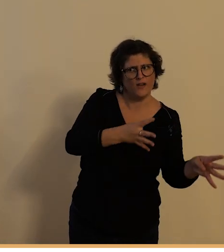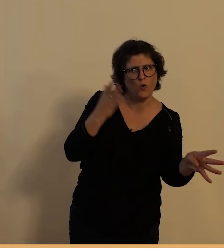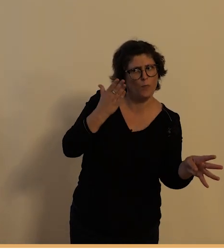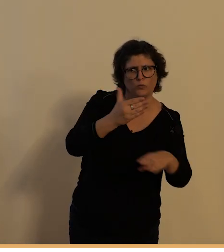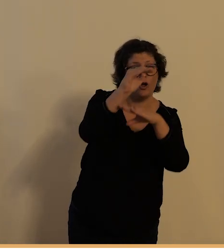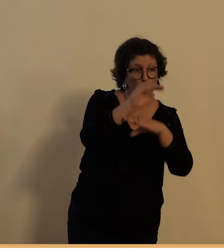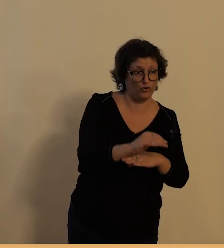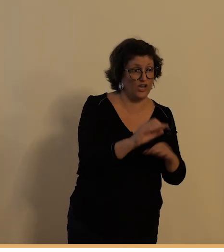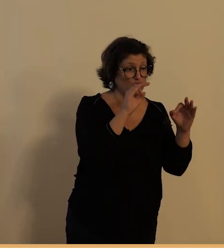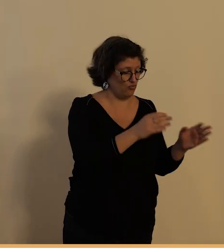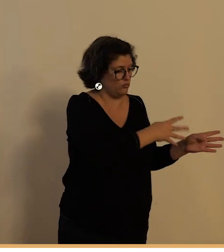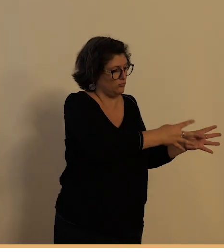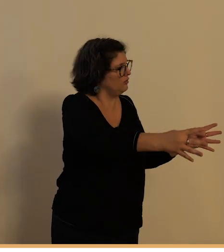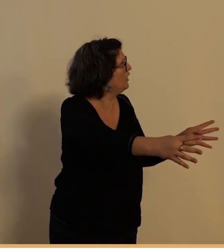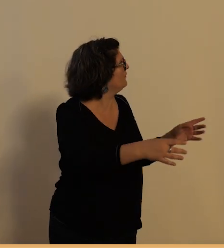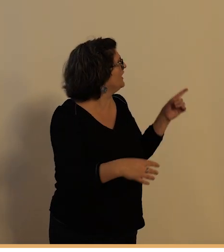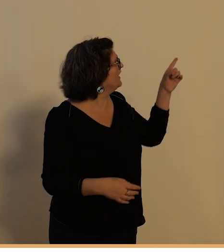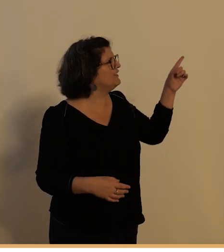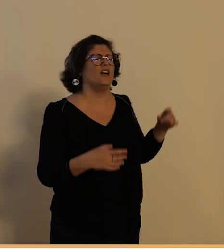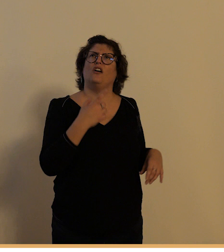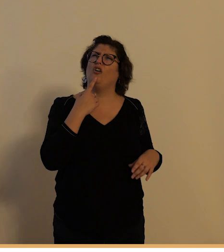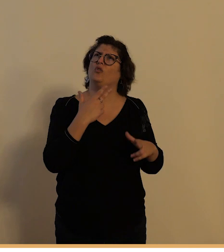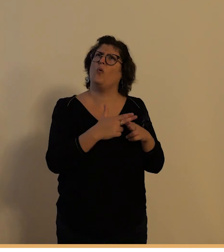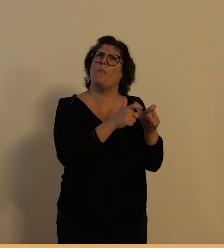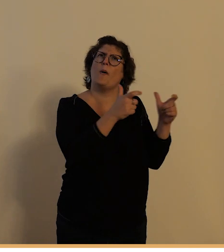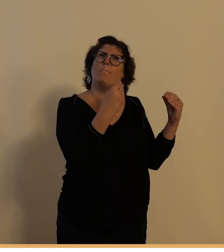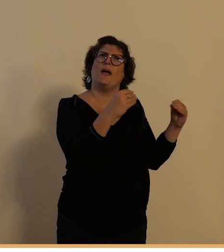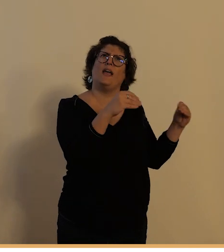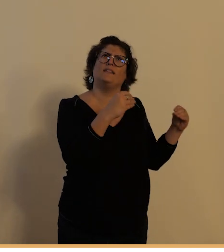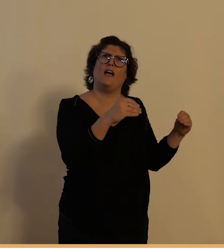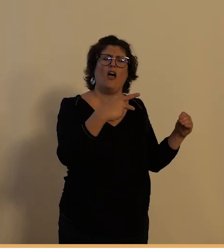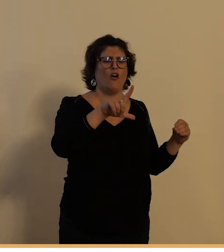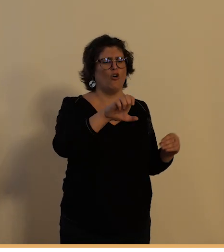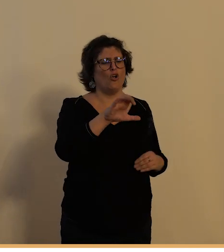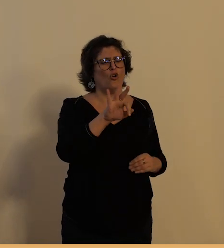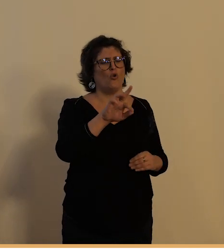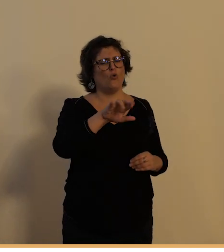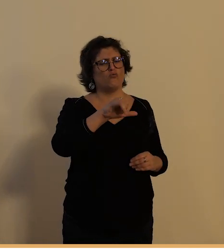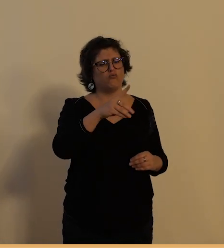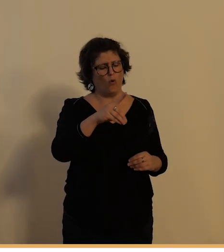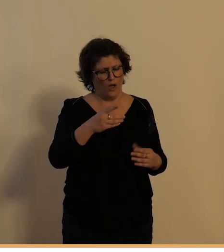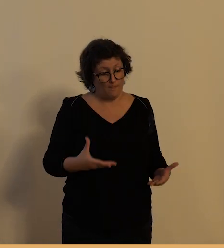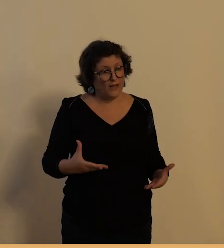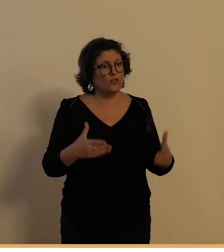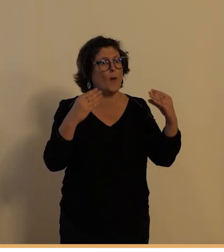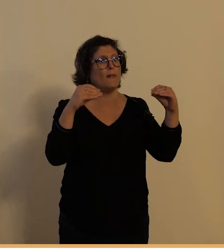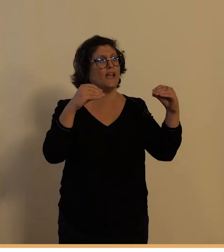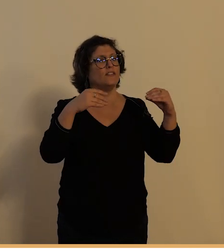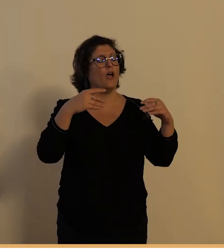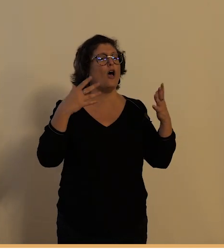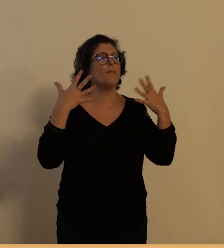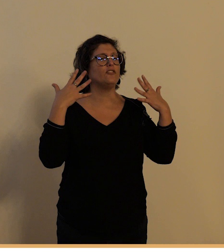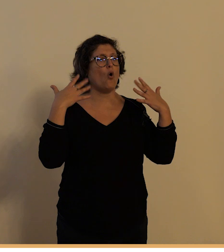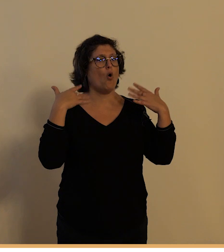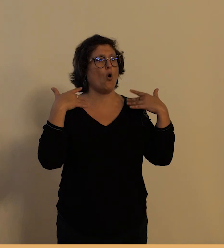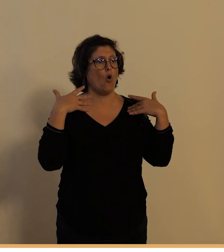le magasin Lefroy c'est aujourd'hui comment madame ? le printemps merci c'est le printemps et donc